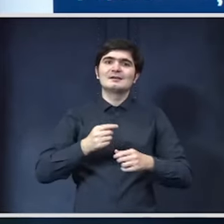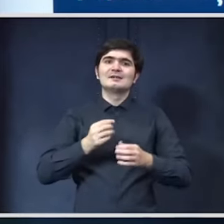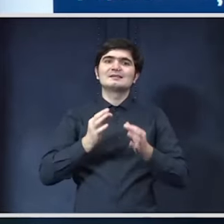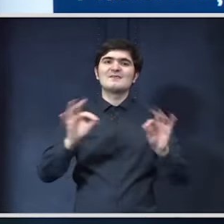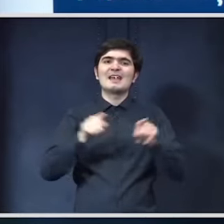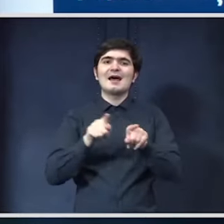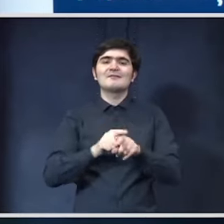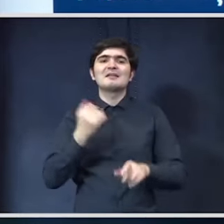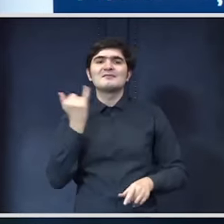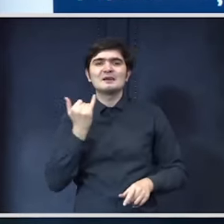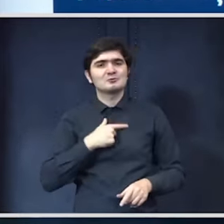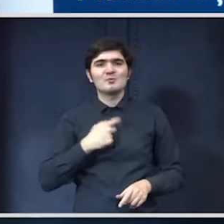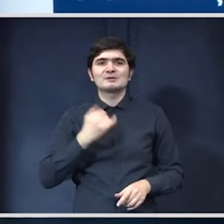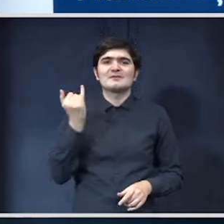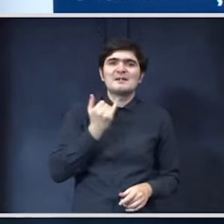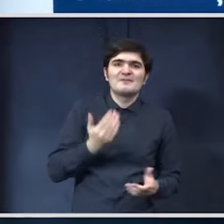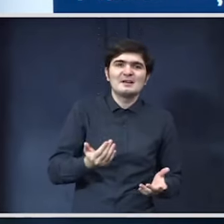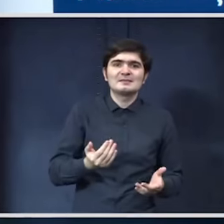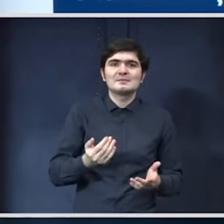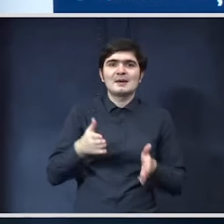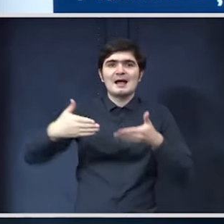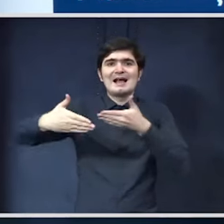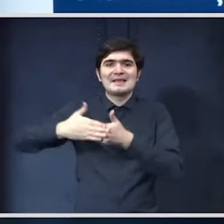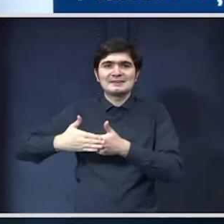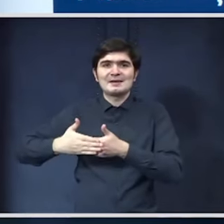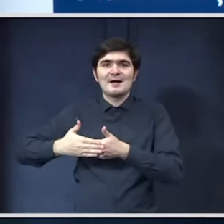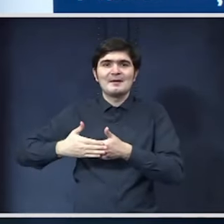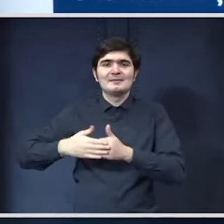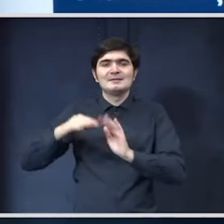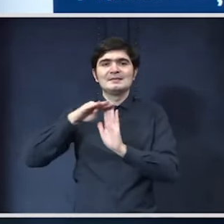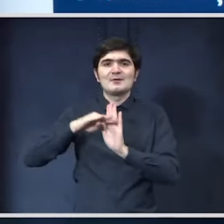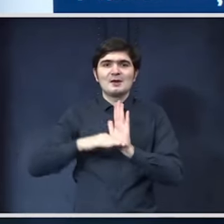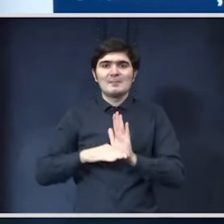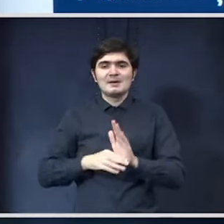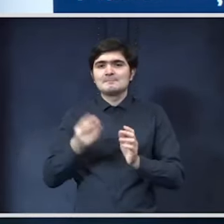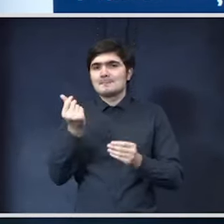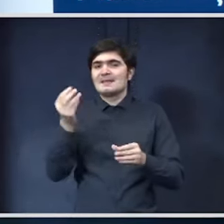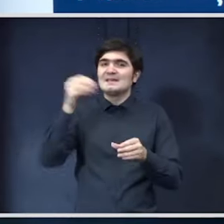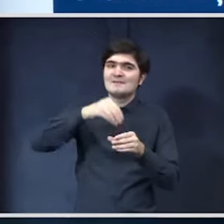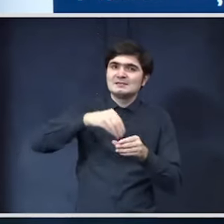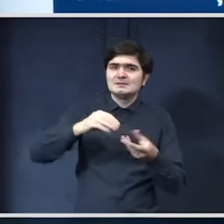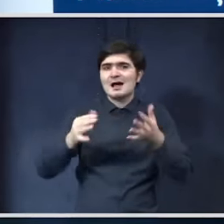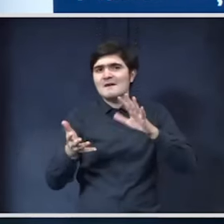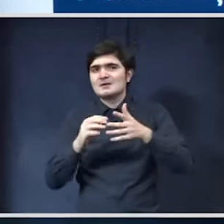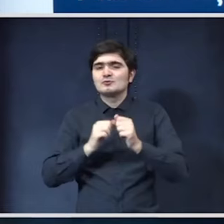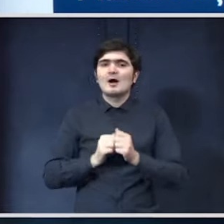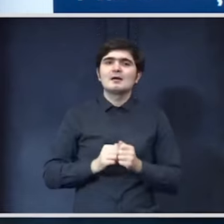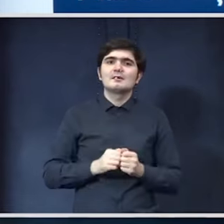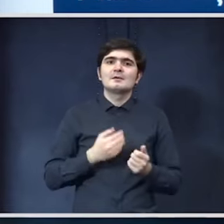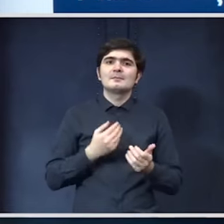ele nu pot fi verzi ca atare pe anexa de la regulament investiția eventuală în